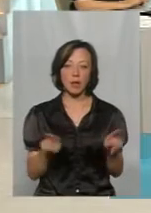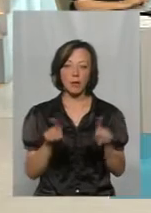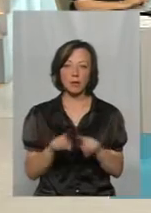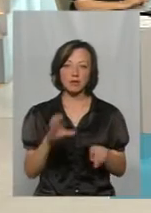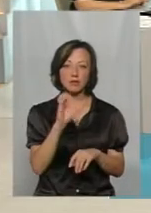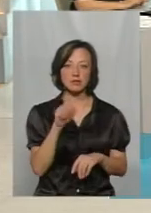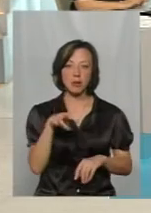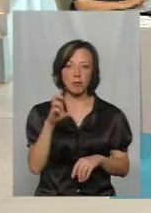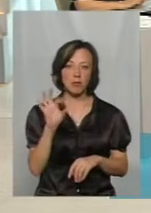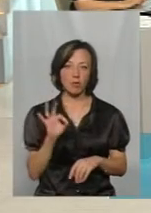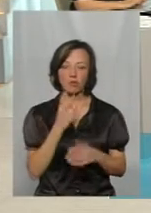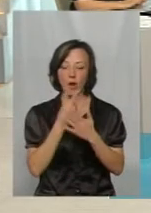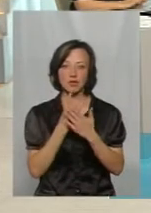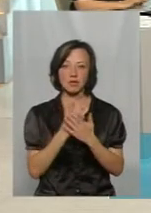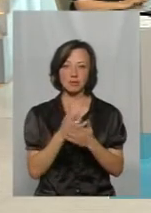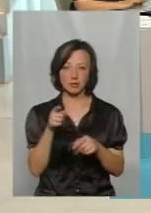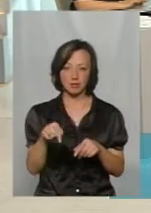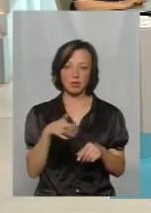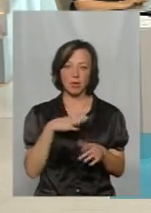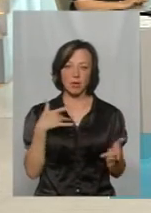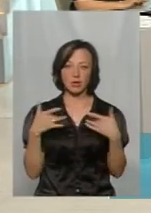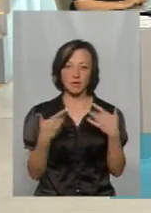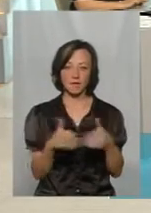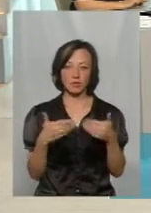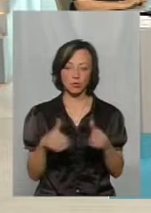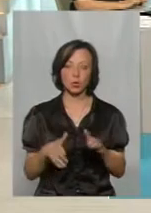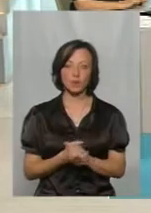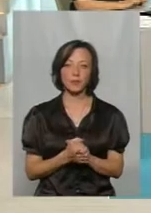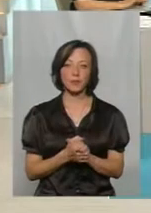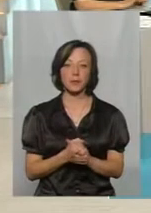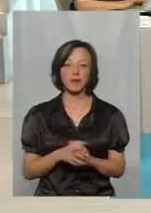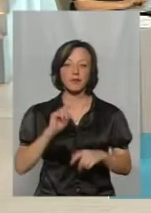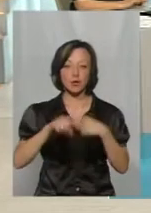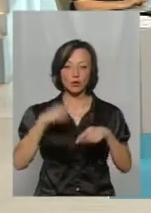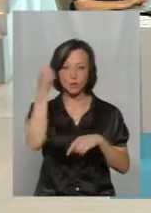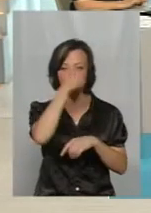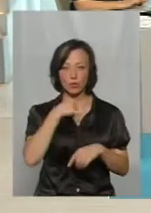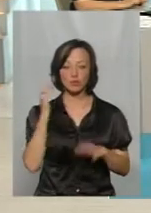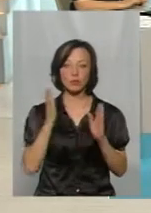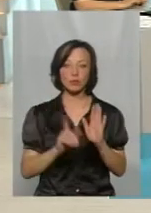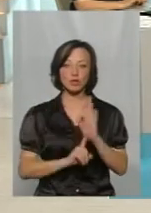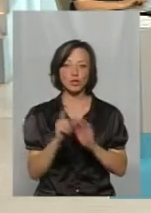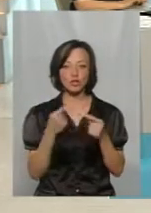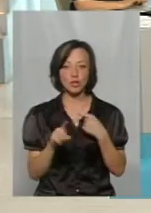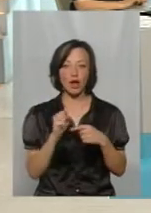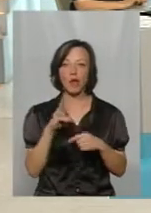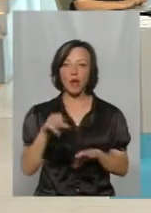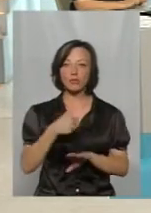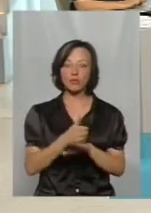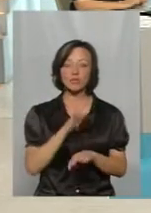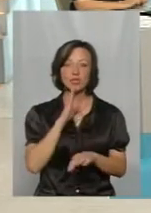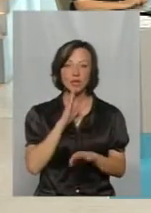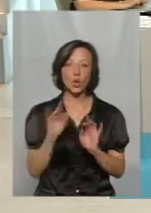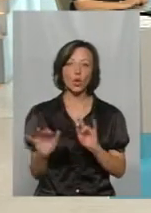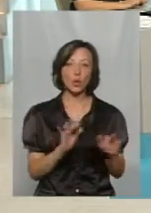самбо, от який був показаний на капустнику, на випуску. Ну, в слідчому році будемо братися з щось інше. Але основне, що жінки